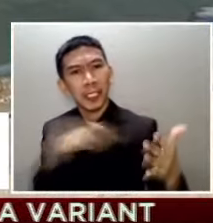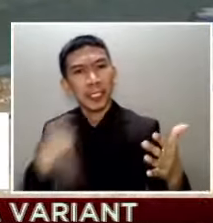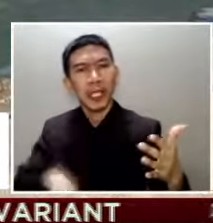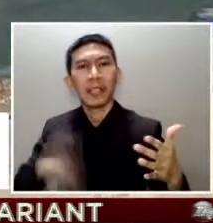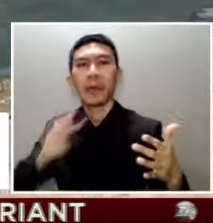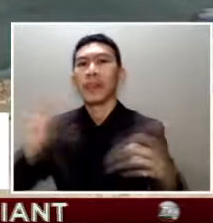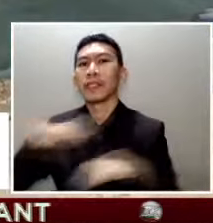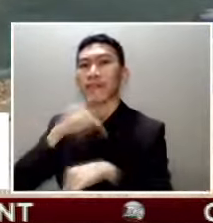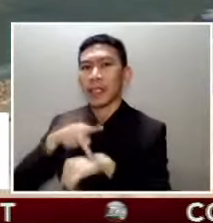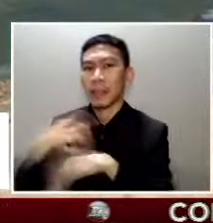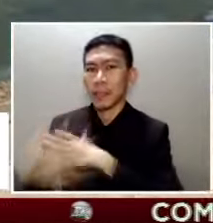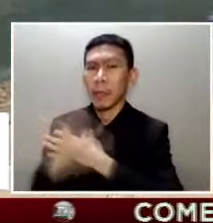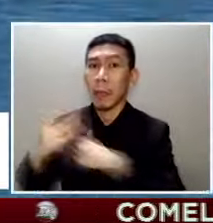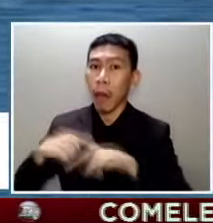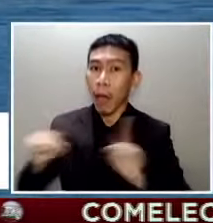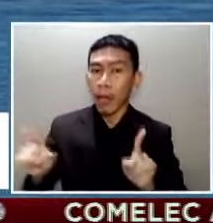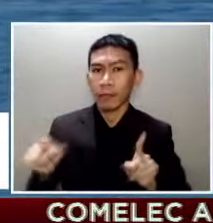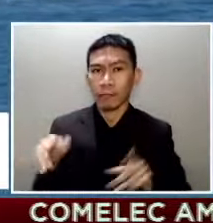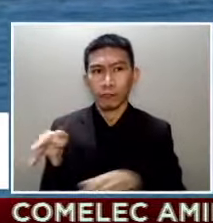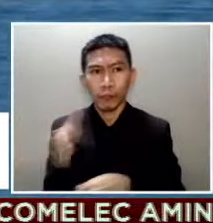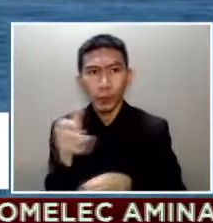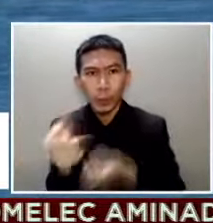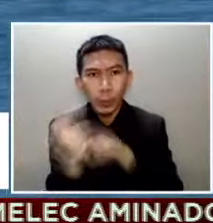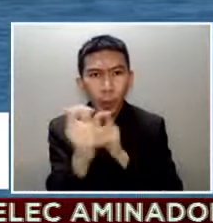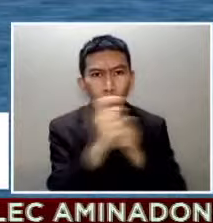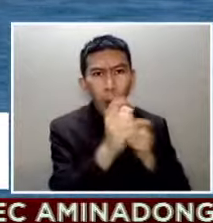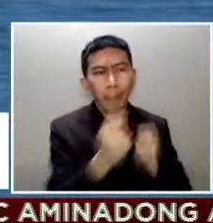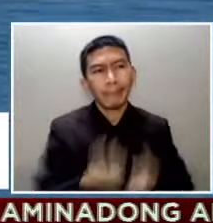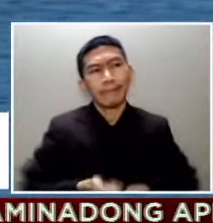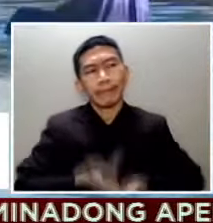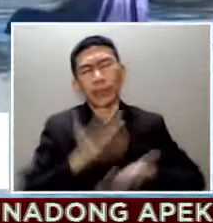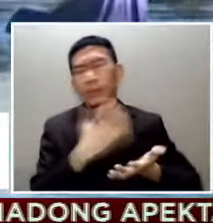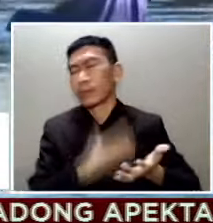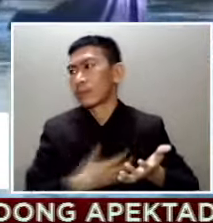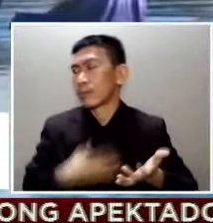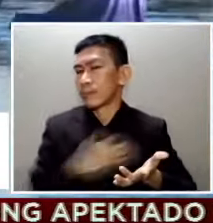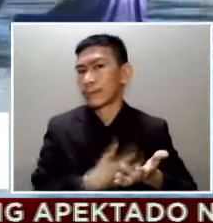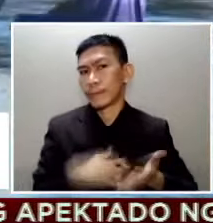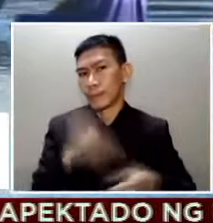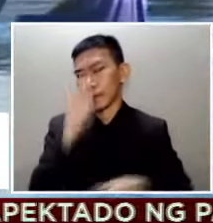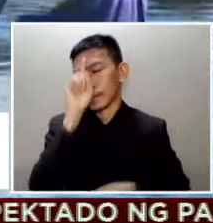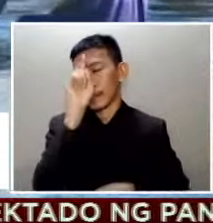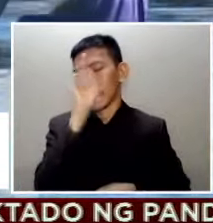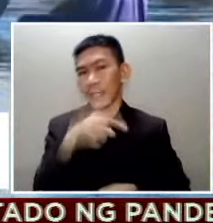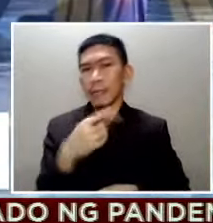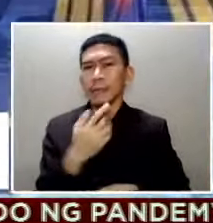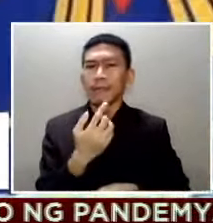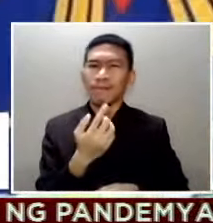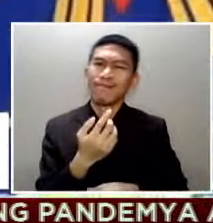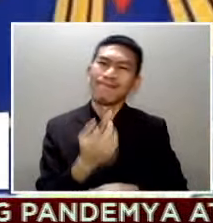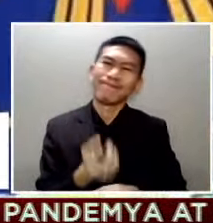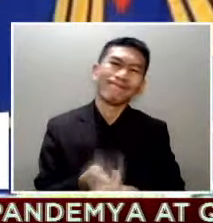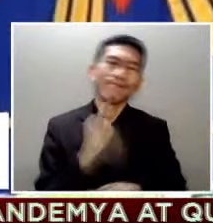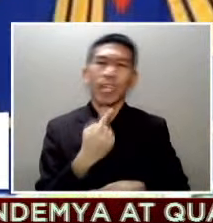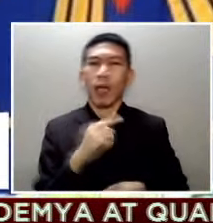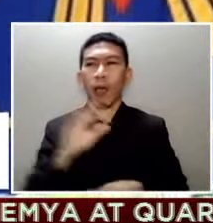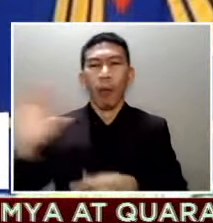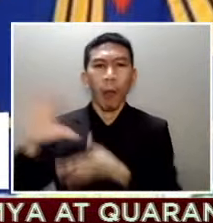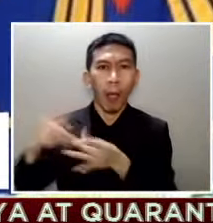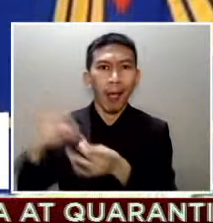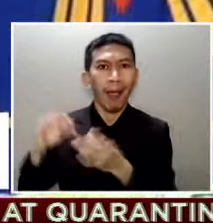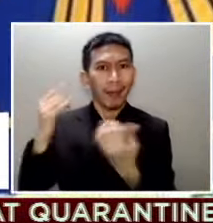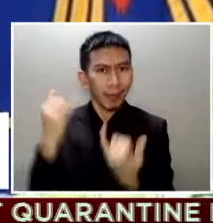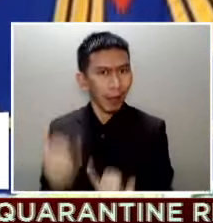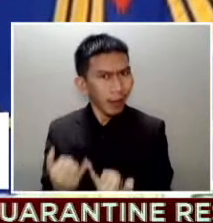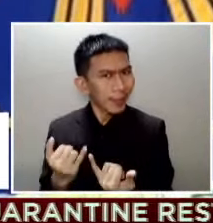mangingisda mula sa Infanta Pangasinan ang kanilang sama ng loob at pagkadismaya sa sinabi niya tila nag